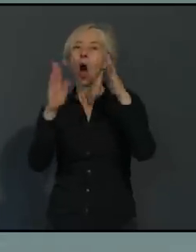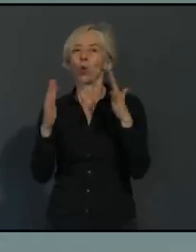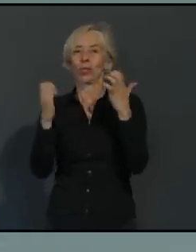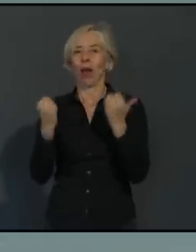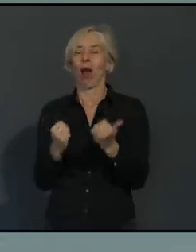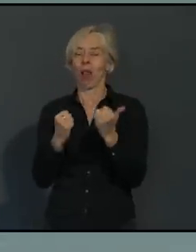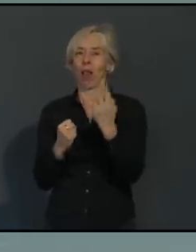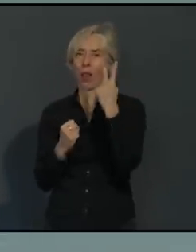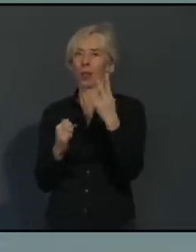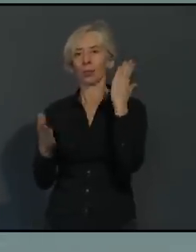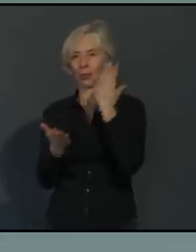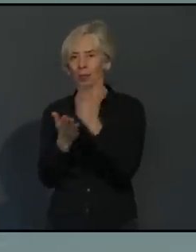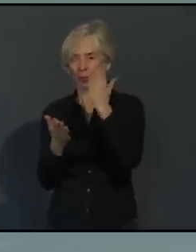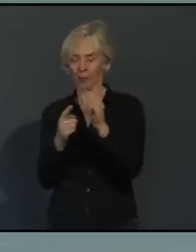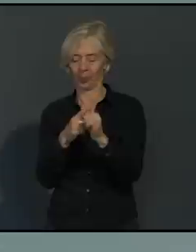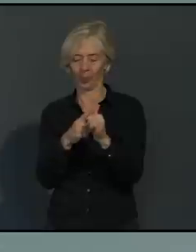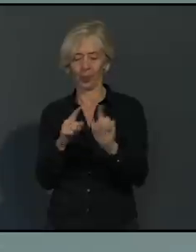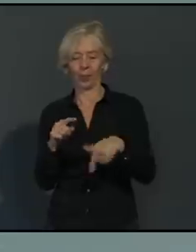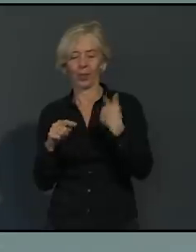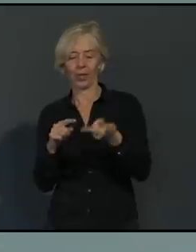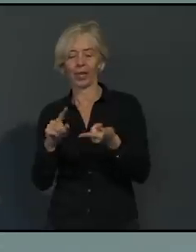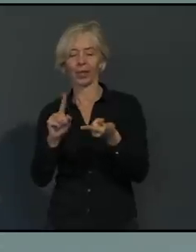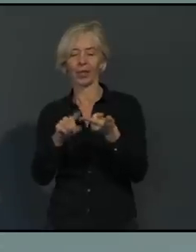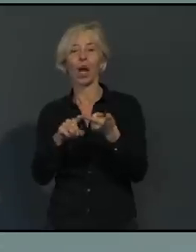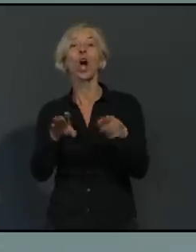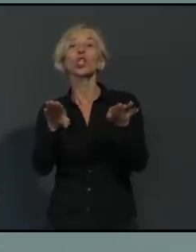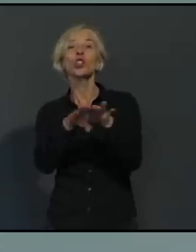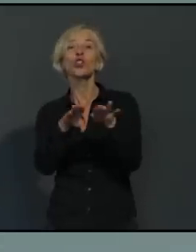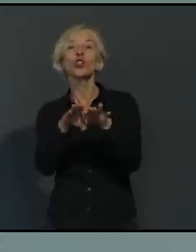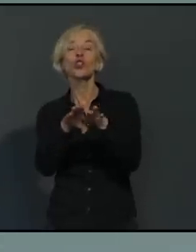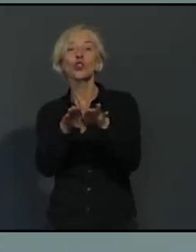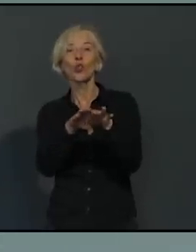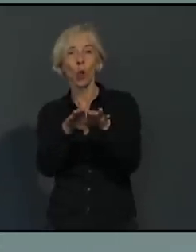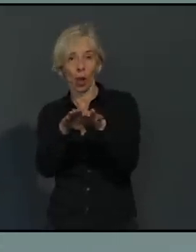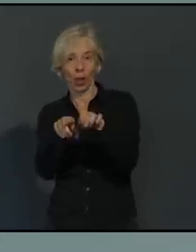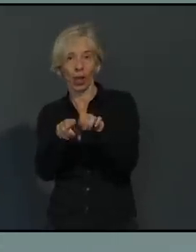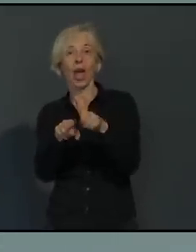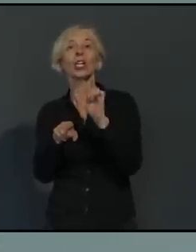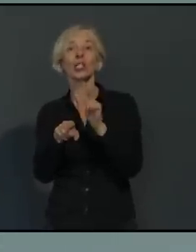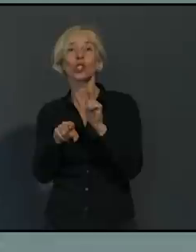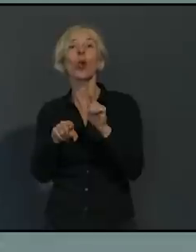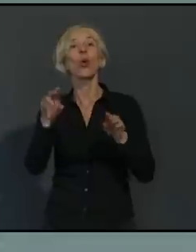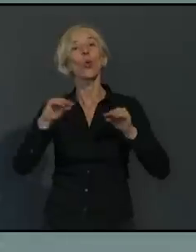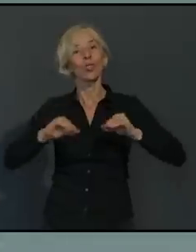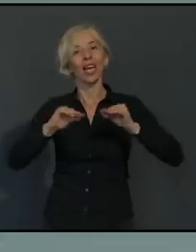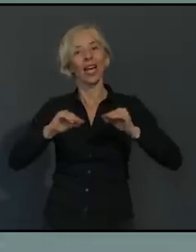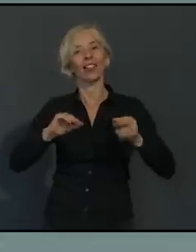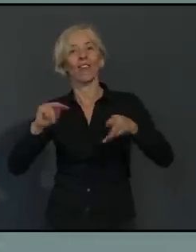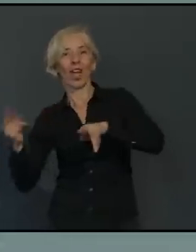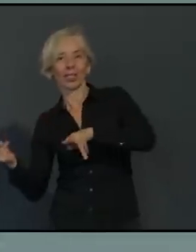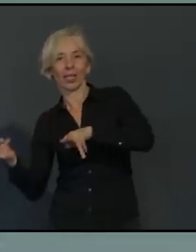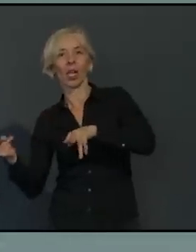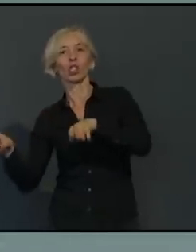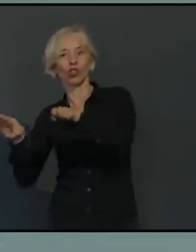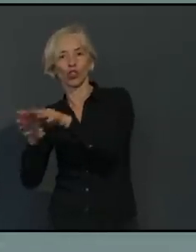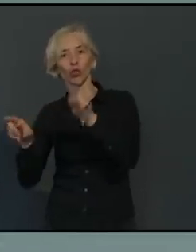den erweiterten Wechselunterricht gehen. Es ist ja bereits jetzt schon so, dass die weiterführenden Schulen im Wechselunterricht sind. Wir werden